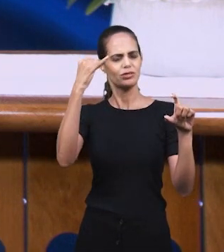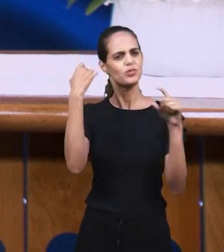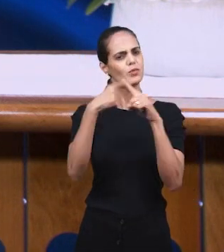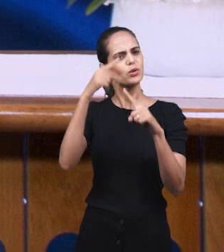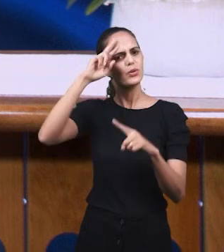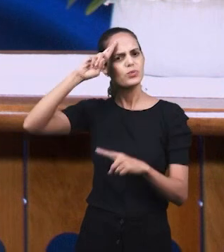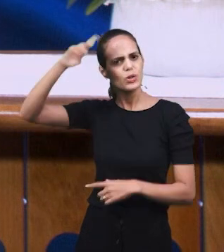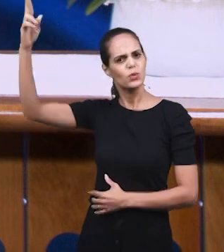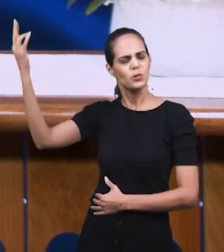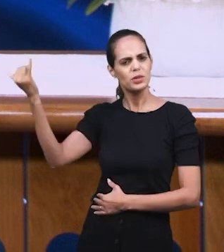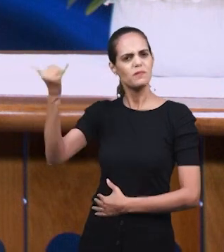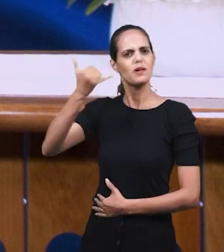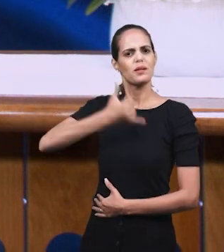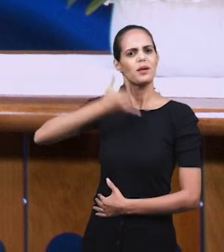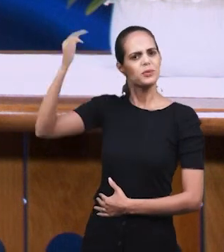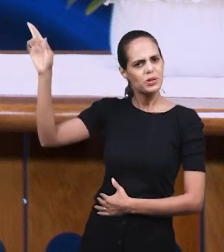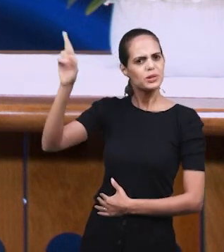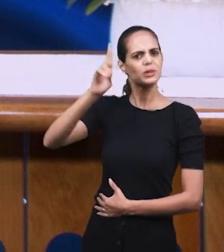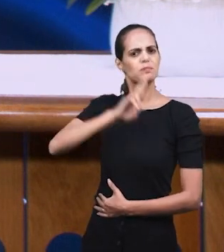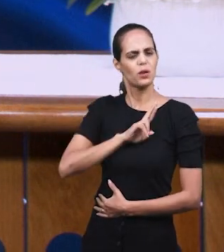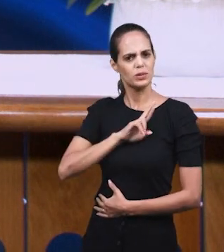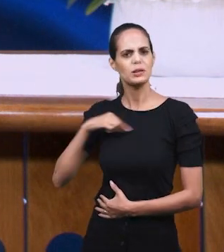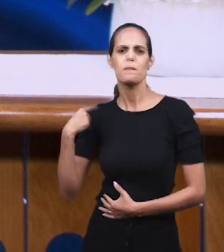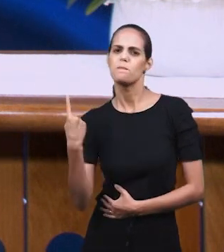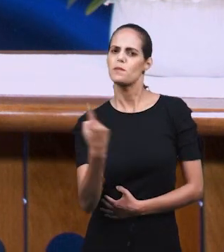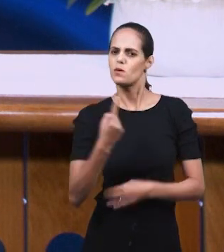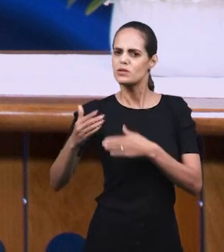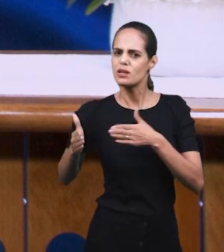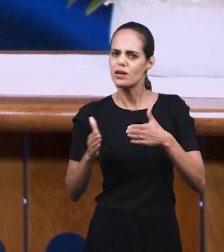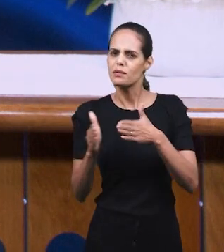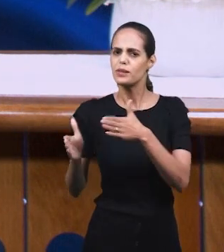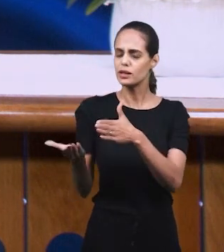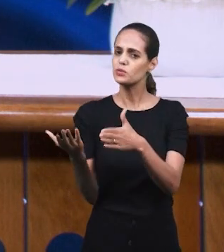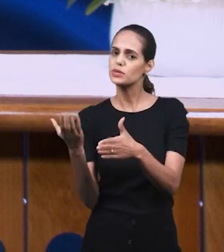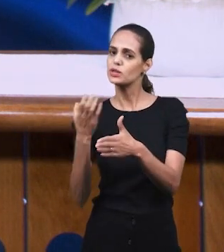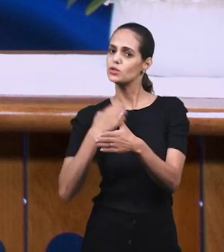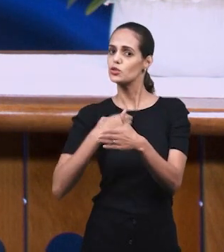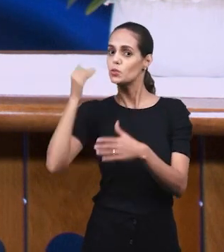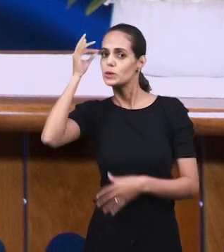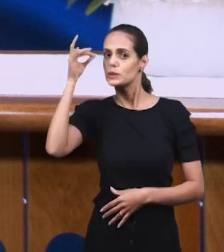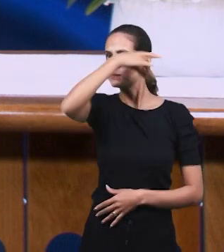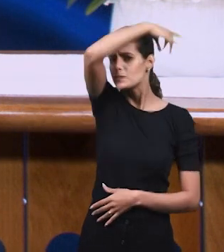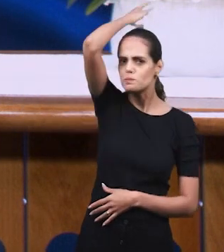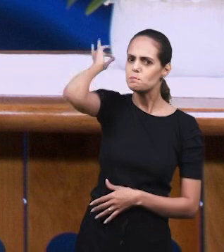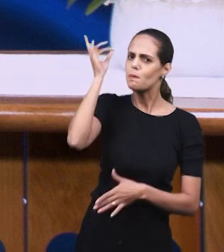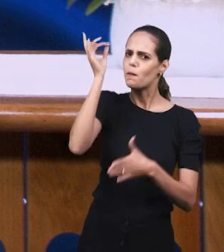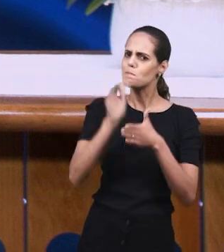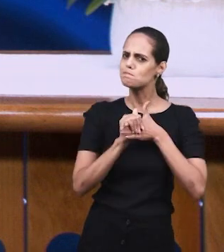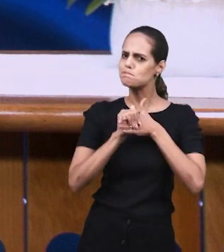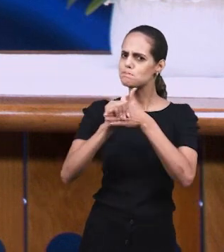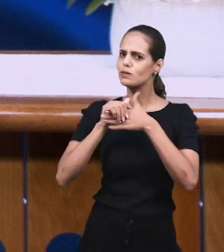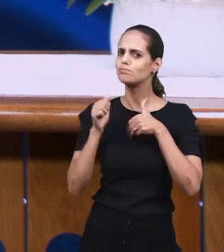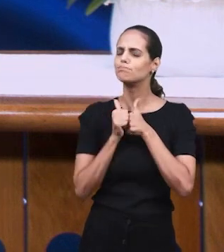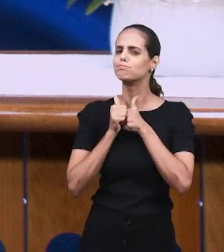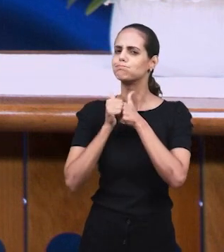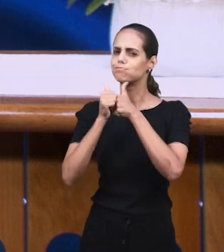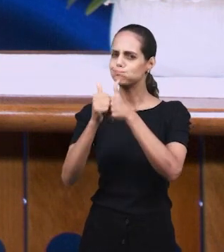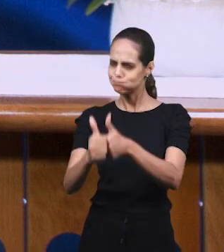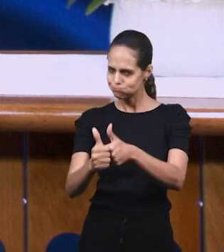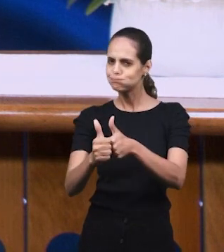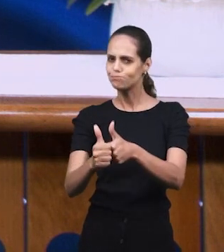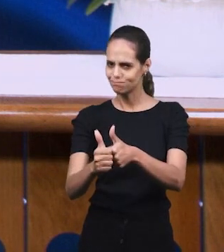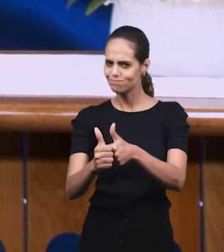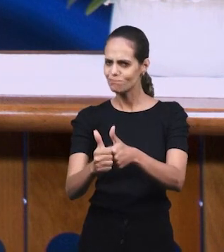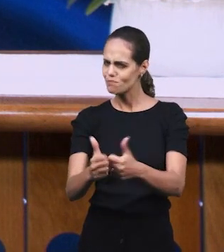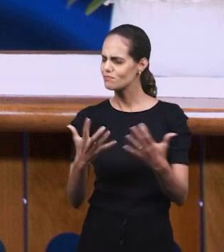ответы на наше духовное хождение с Господом. Это замечательное свидетельство сестры, того, что Бог совершает